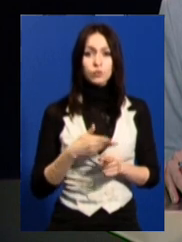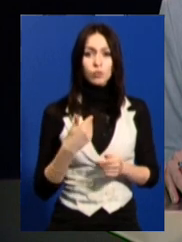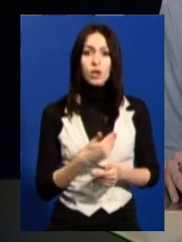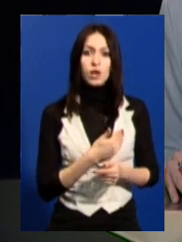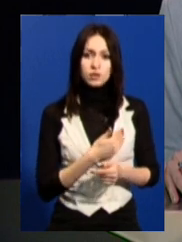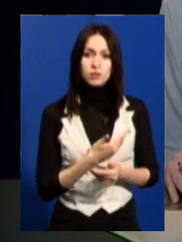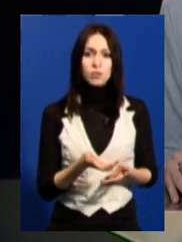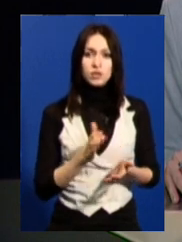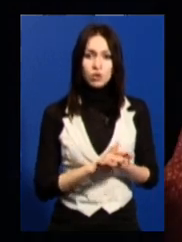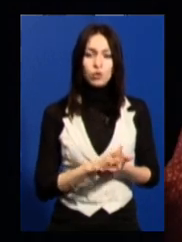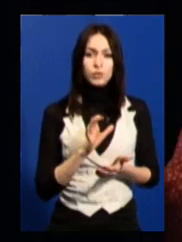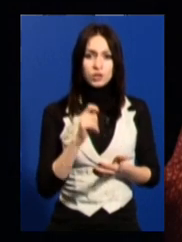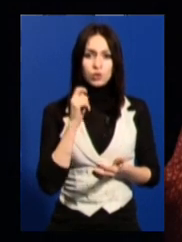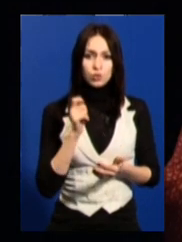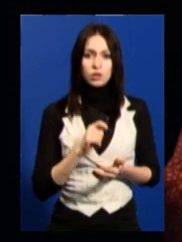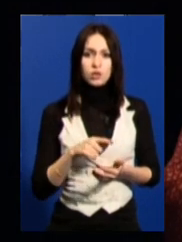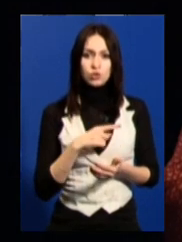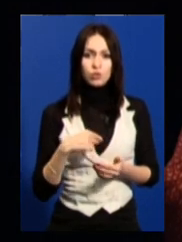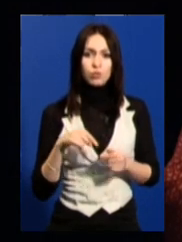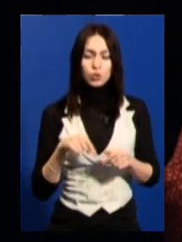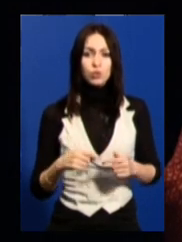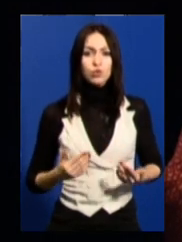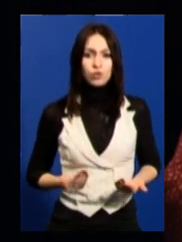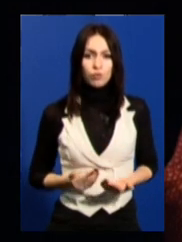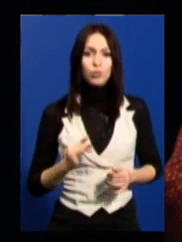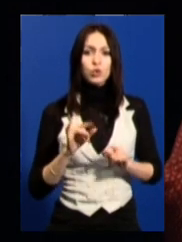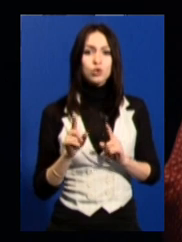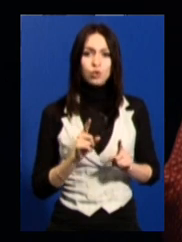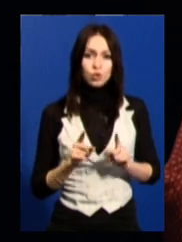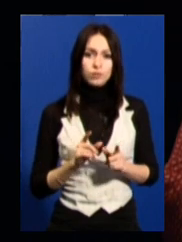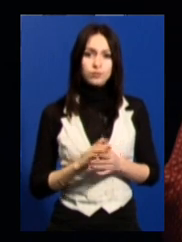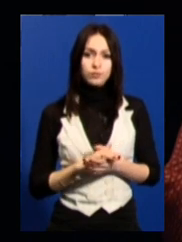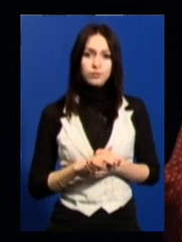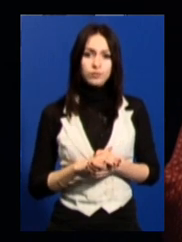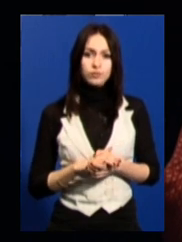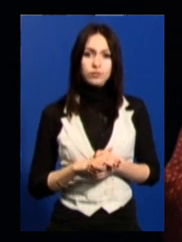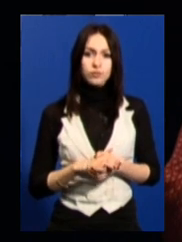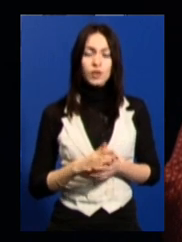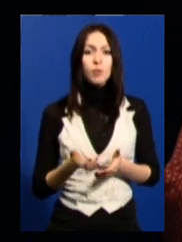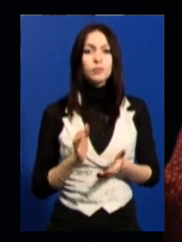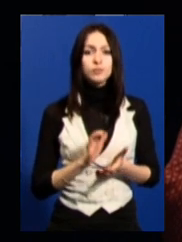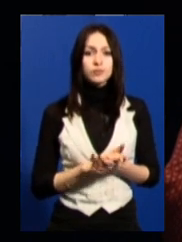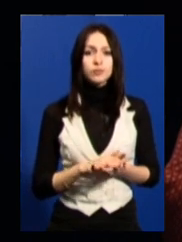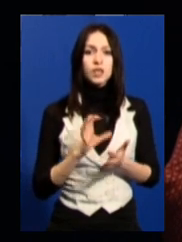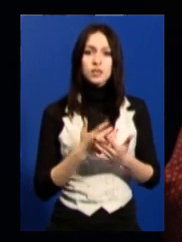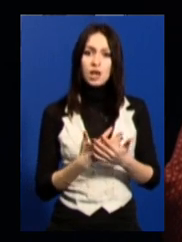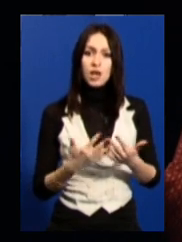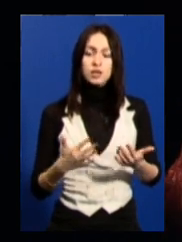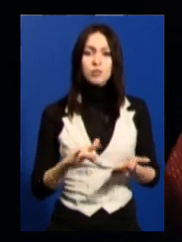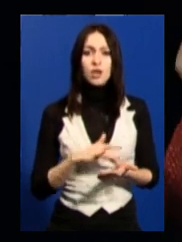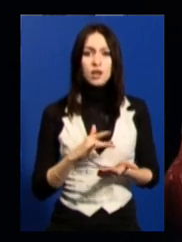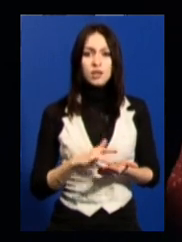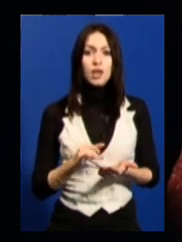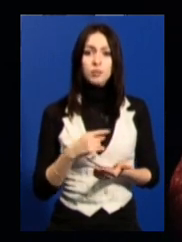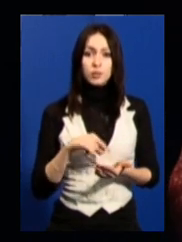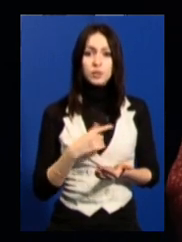познайомитися з Україною, що ми тут живемо, і що познайомитися з різними местами. І